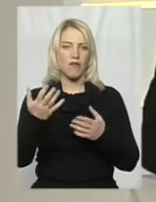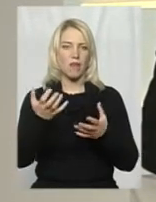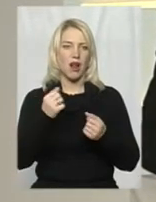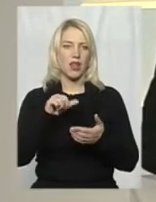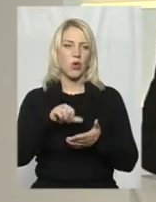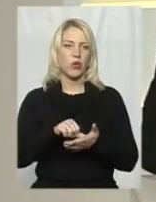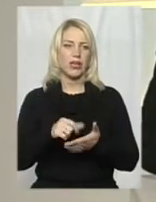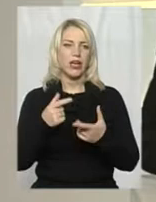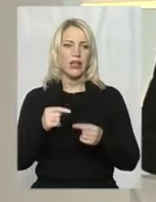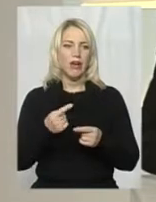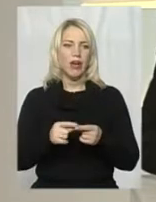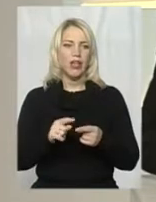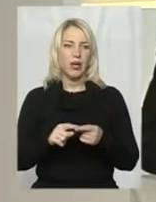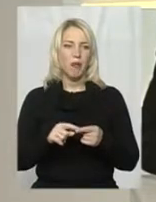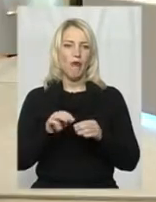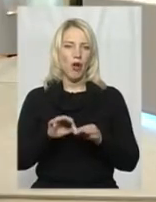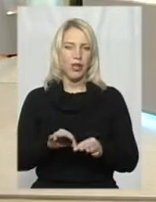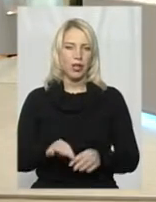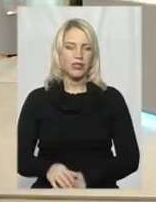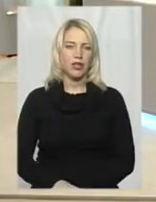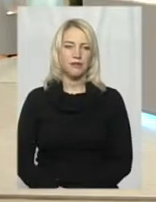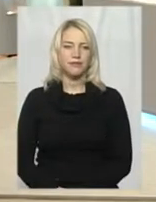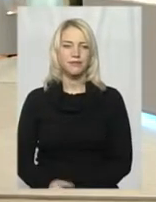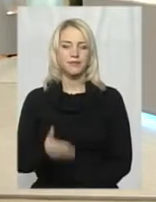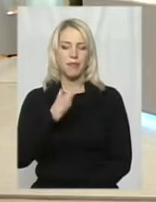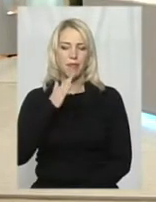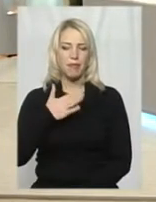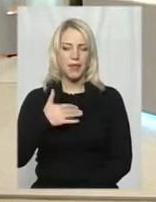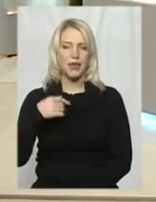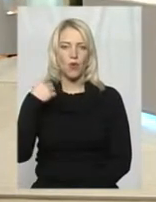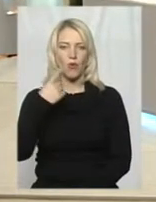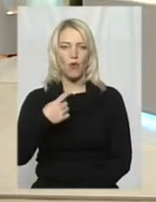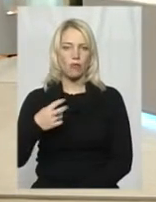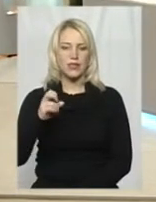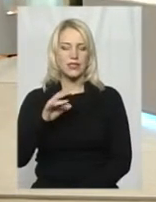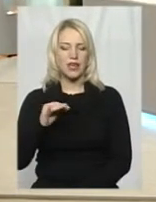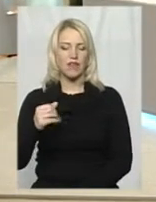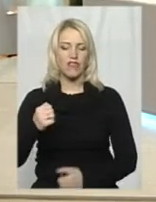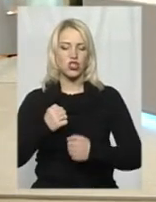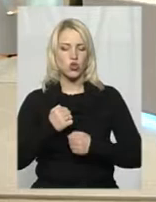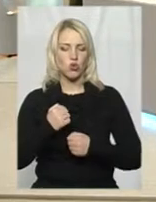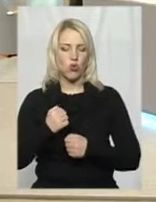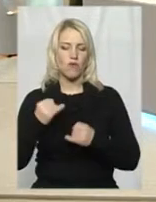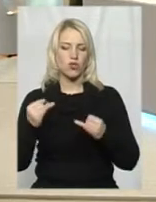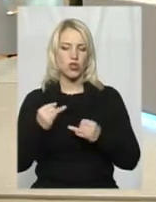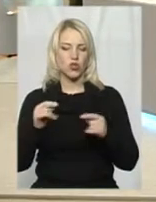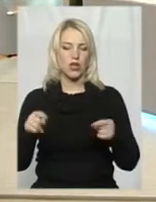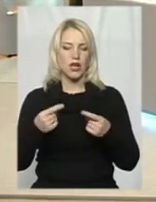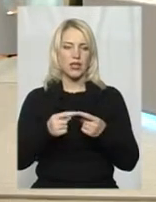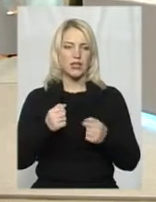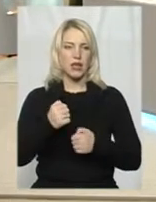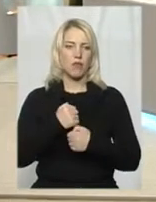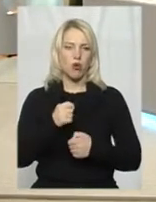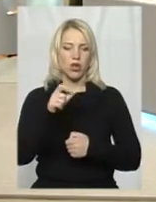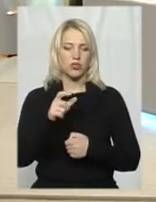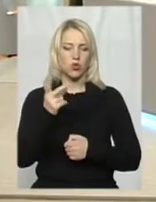і де вони проходили? Мій образ як військово-історичного реконструктора – це боєць Другої світової